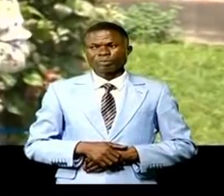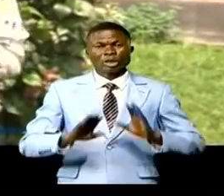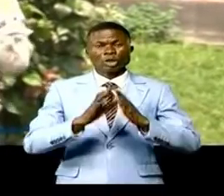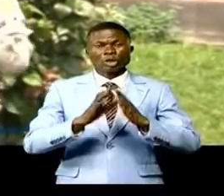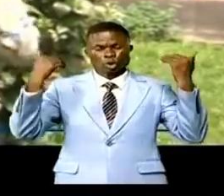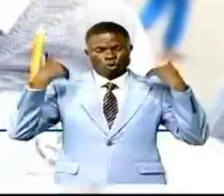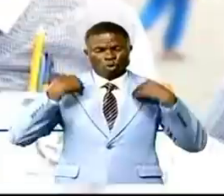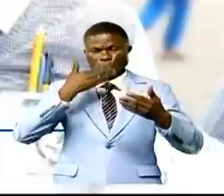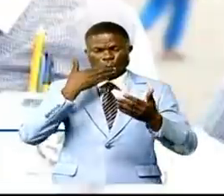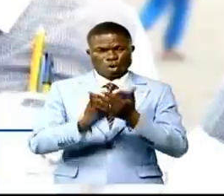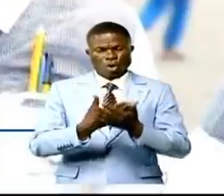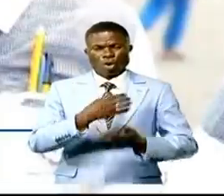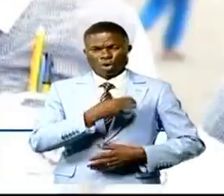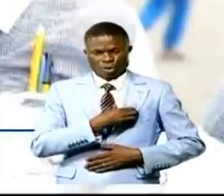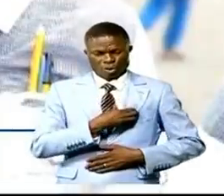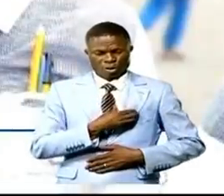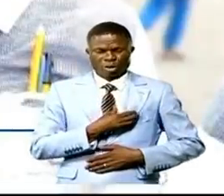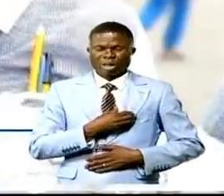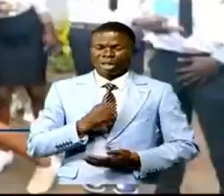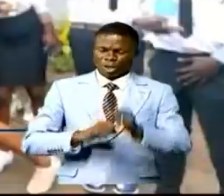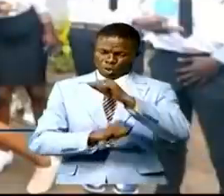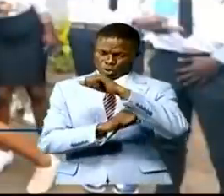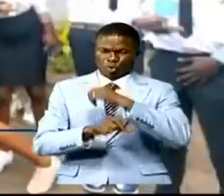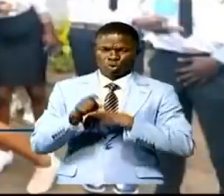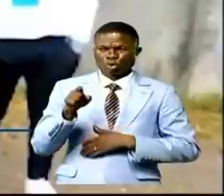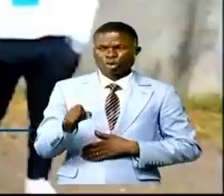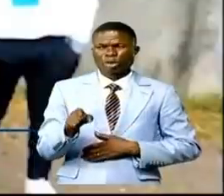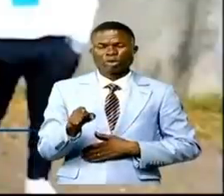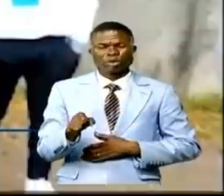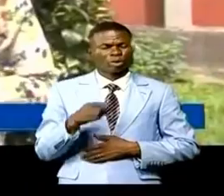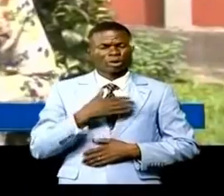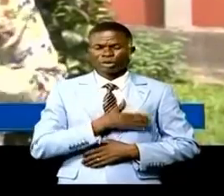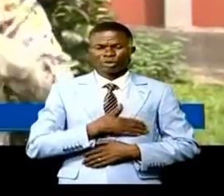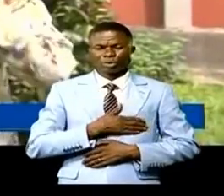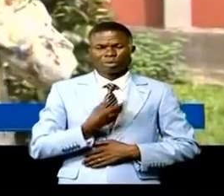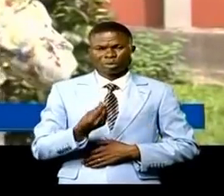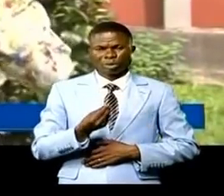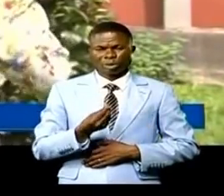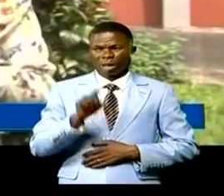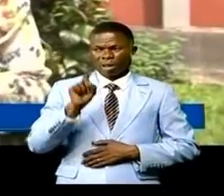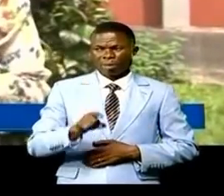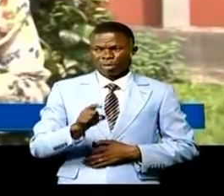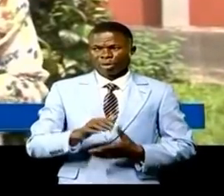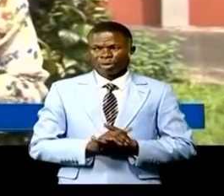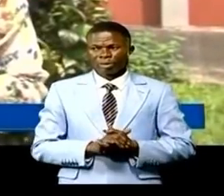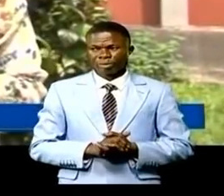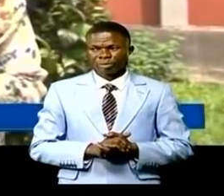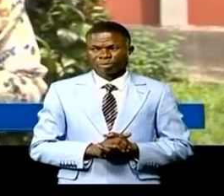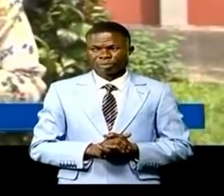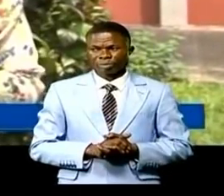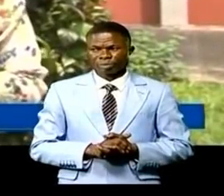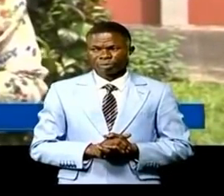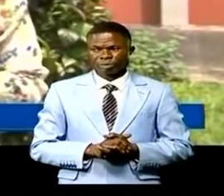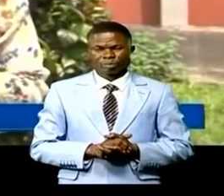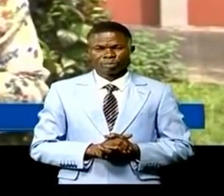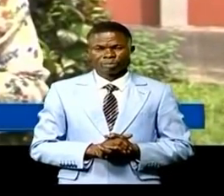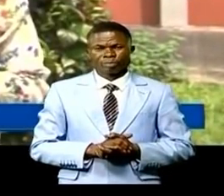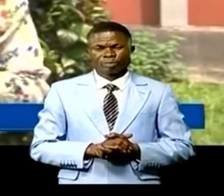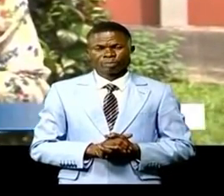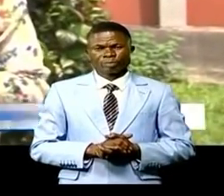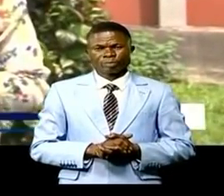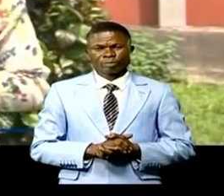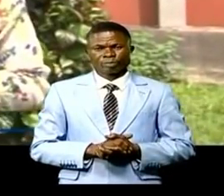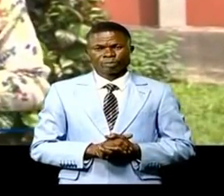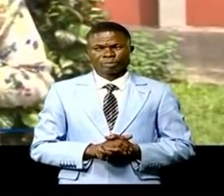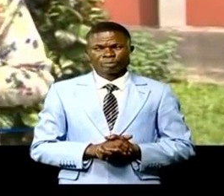de bonne volonté soit attentive à sa sollicitation d'aide financière Je désire poursuivre mes études universitaires mes parents n'ont pas